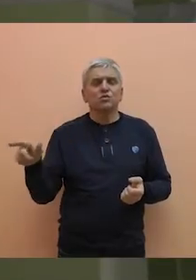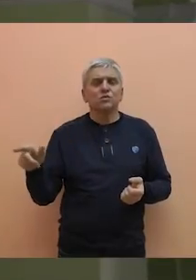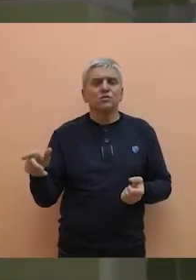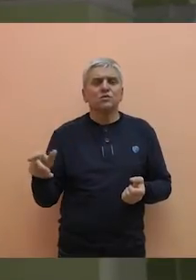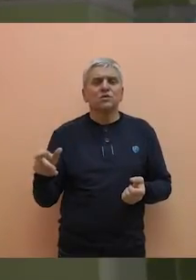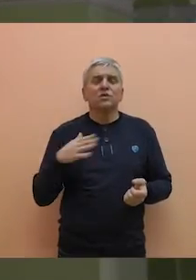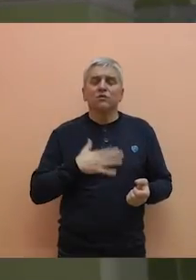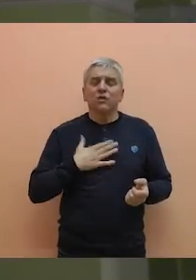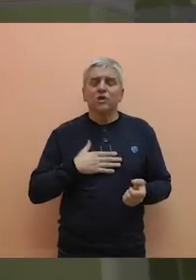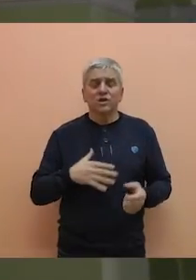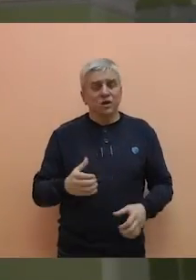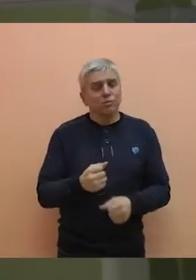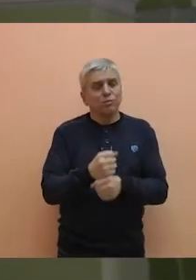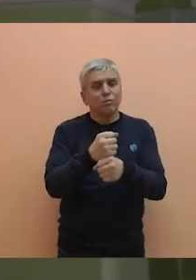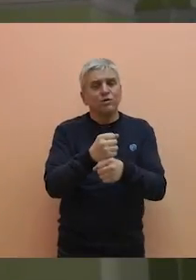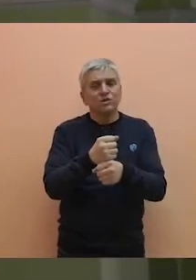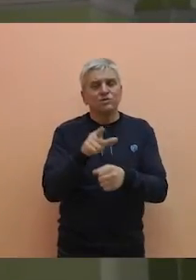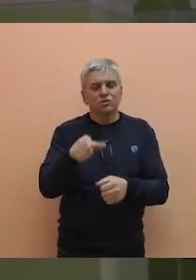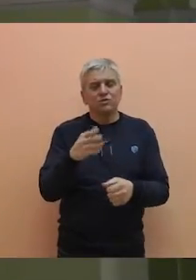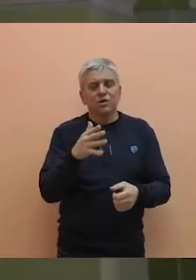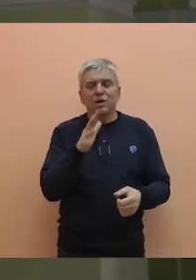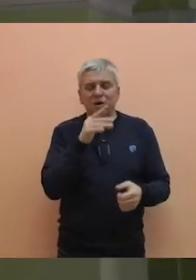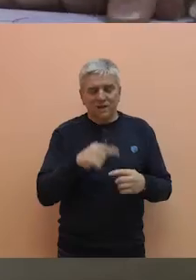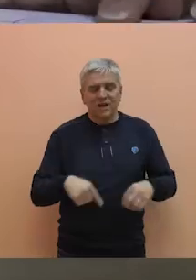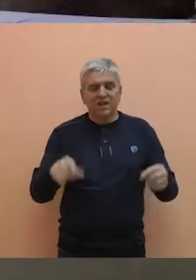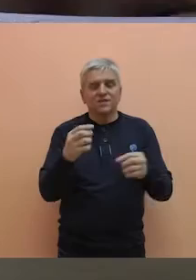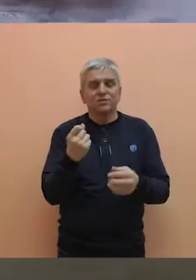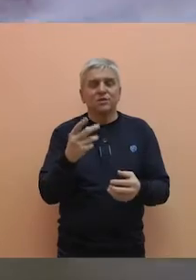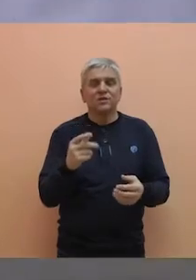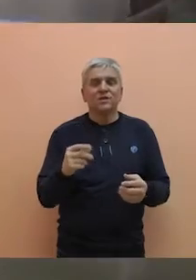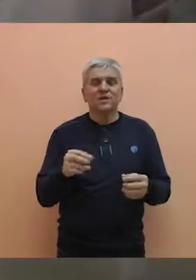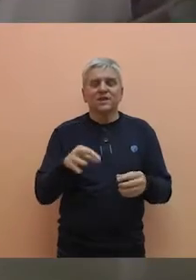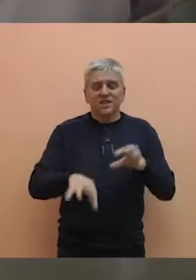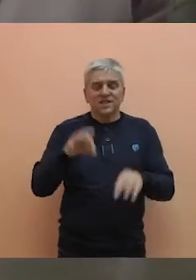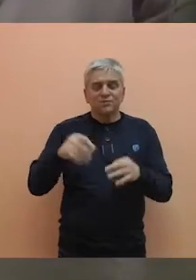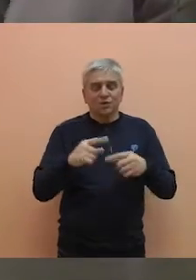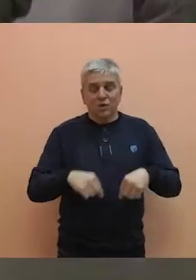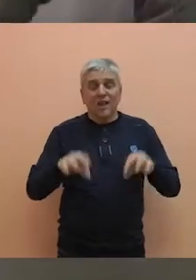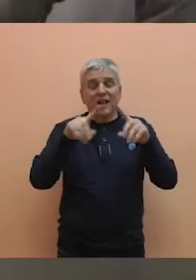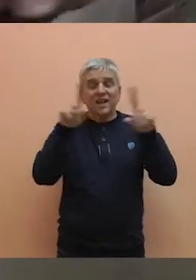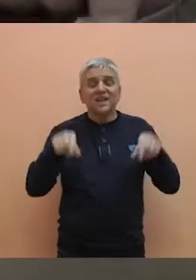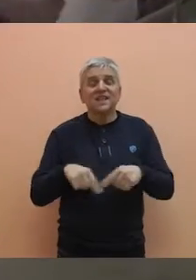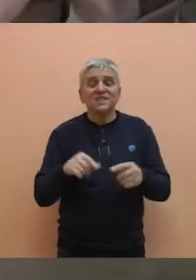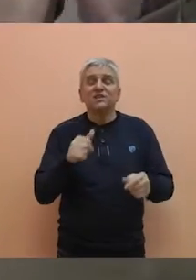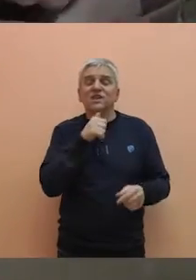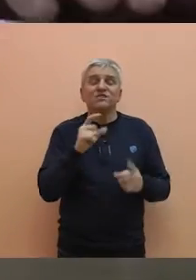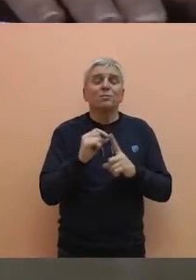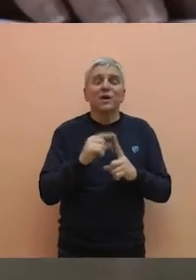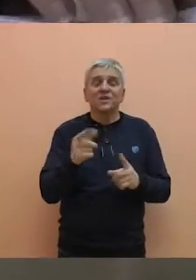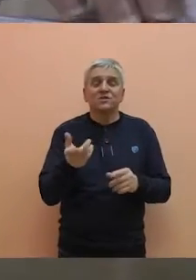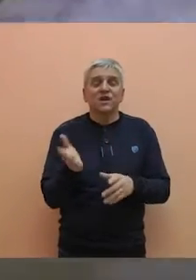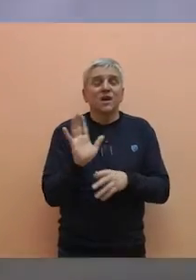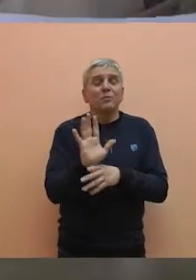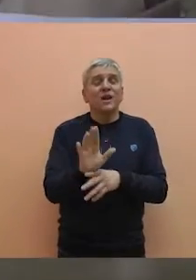voljno podržali našu listu. Izbornu listu SVM, DSVM i SMJ Ištvan